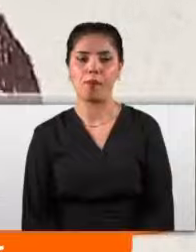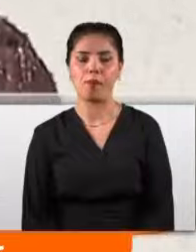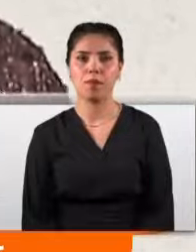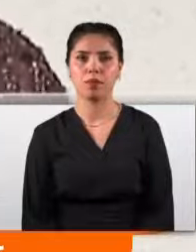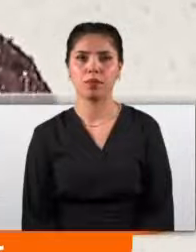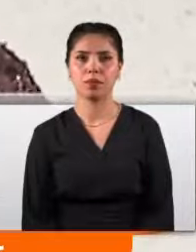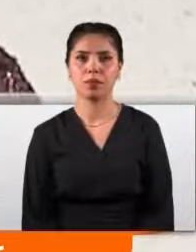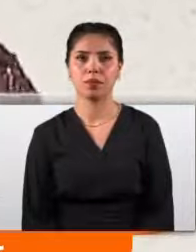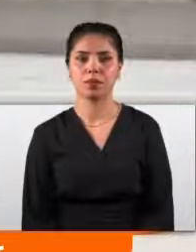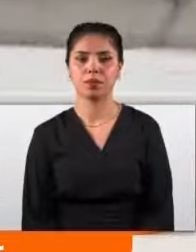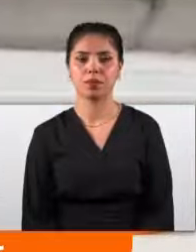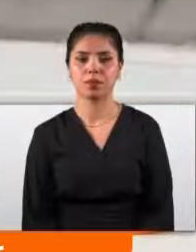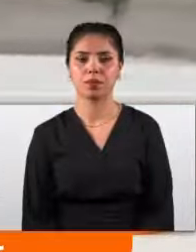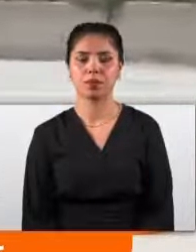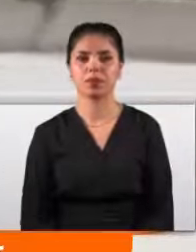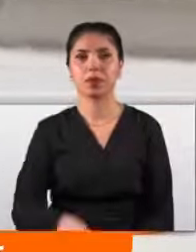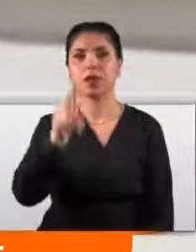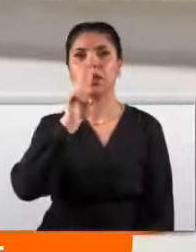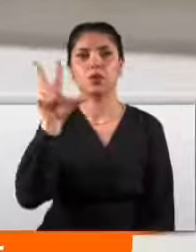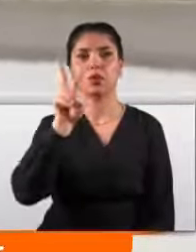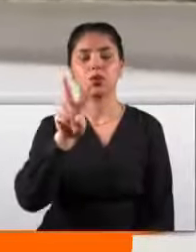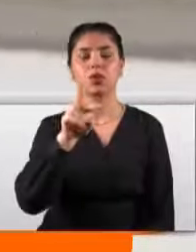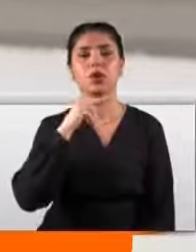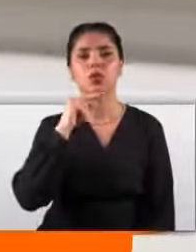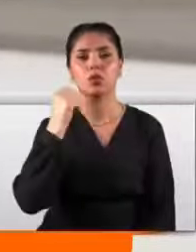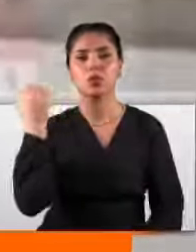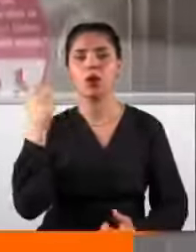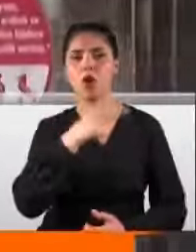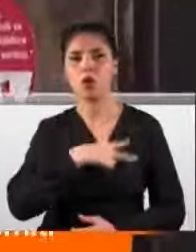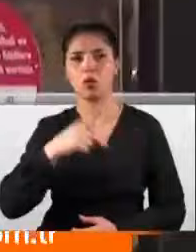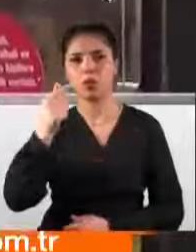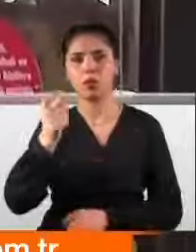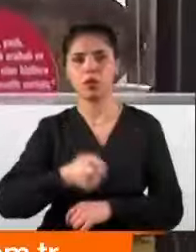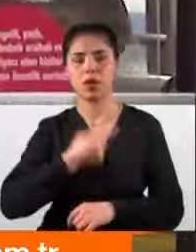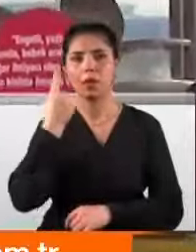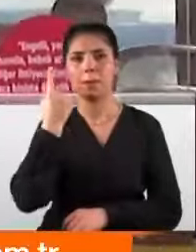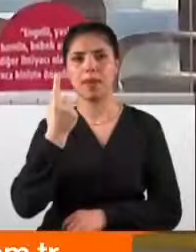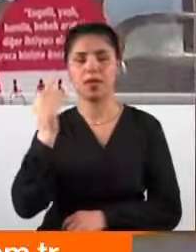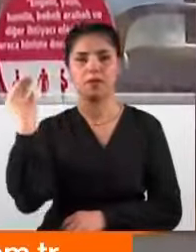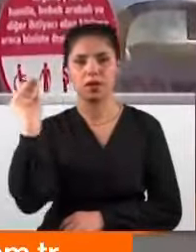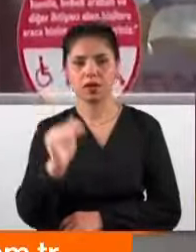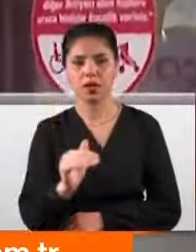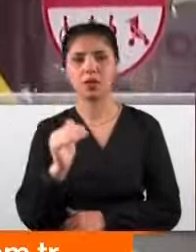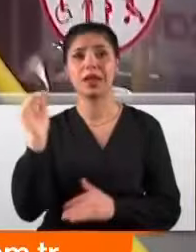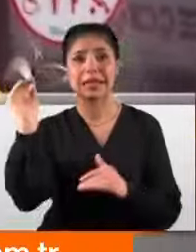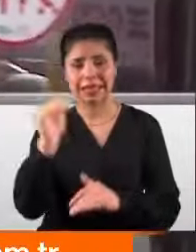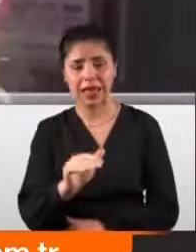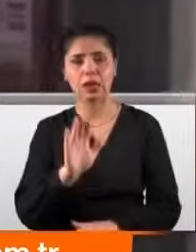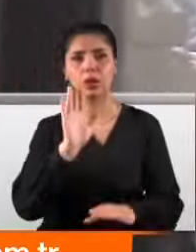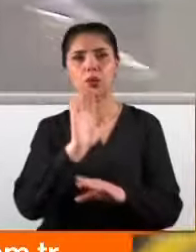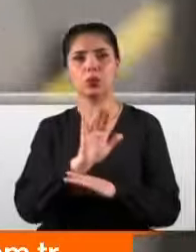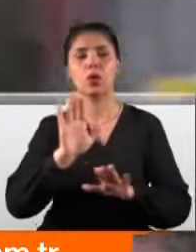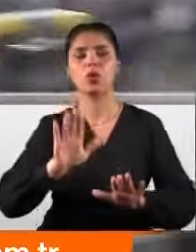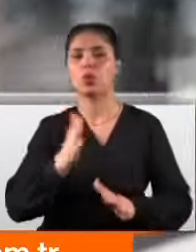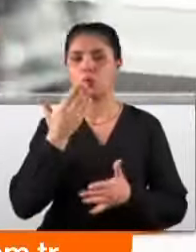şoförler kendini bilmiyor. 232 hat numaralı otobüs bir buçuk saatte bir geliyor. Geldiğinde de çoğu zaman duraklarda